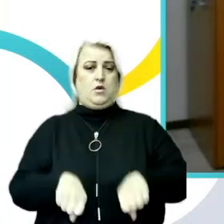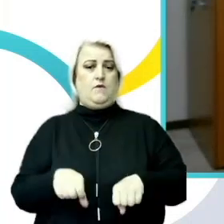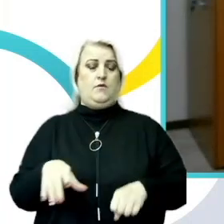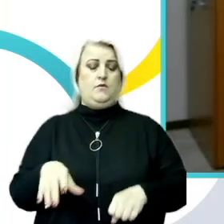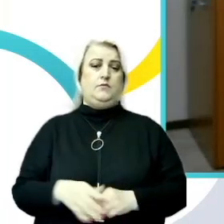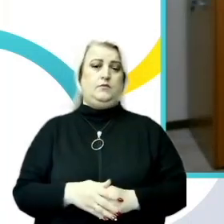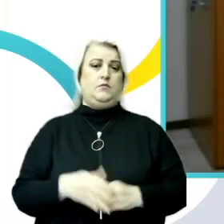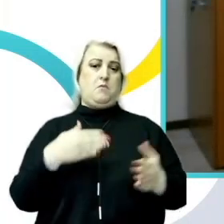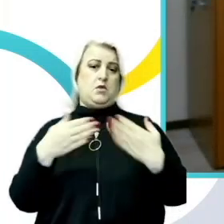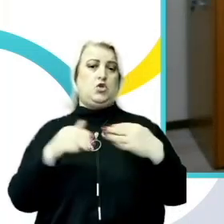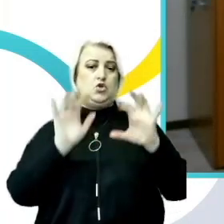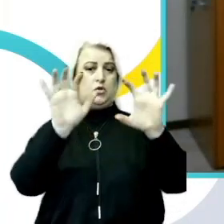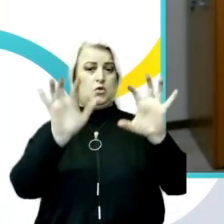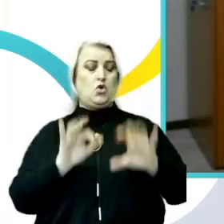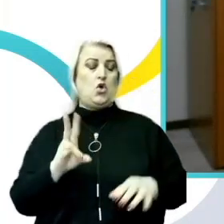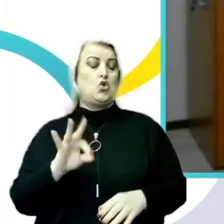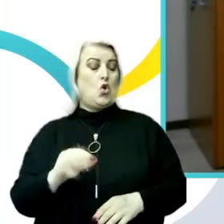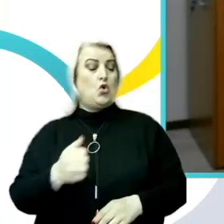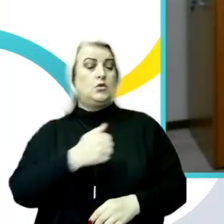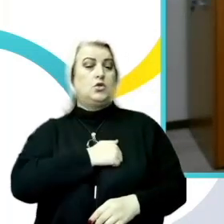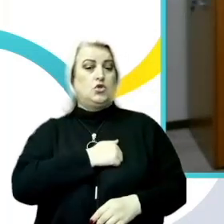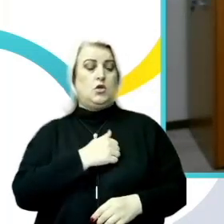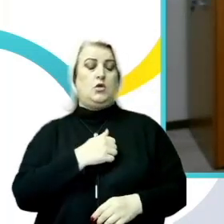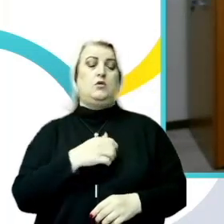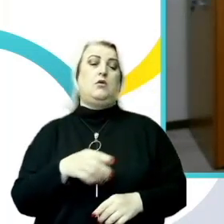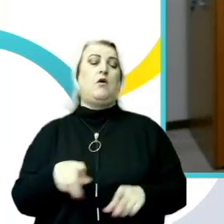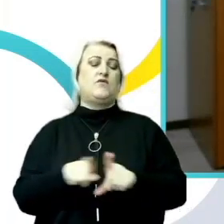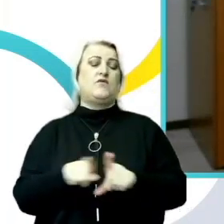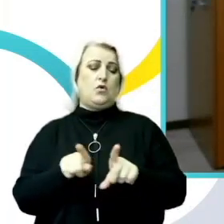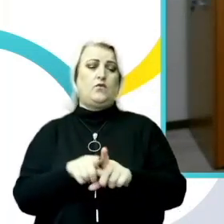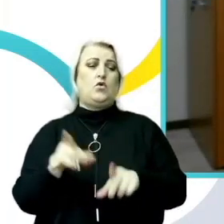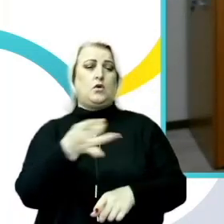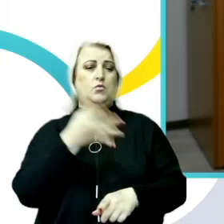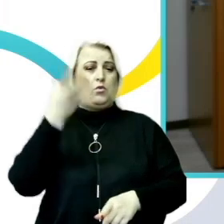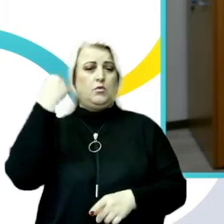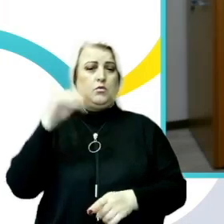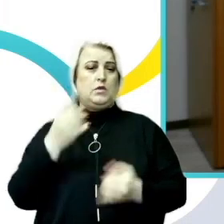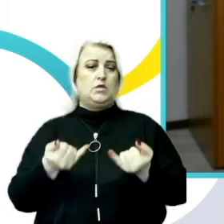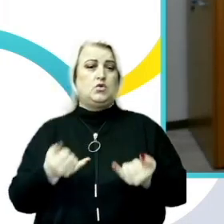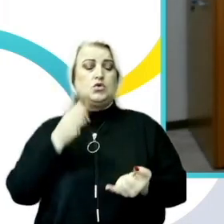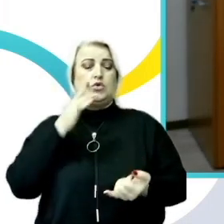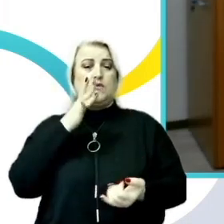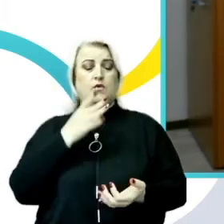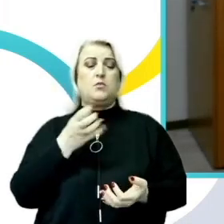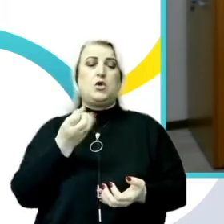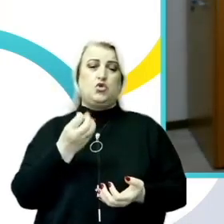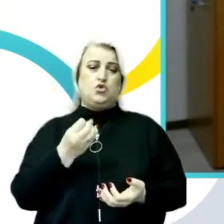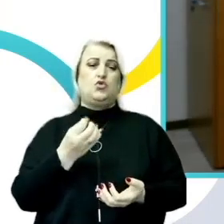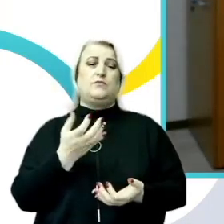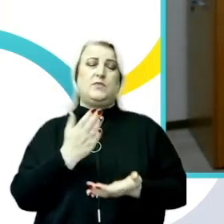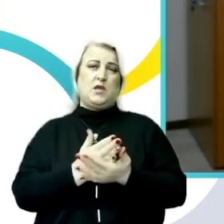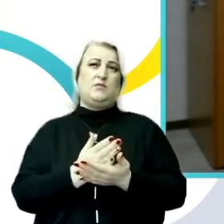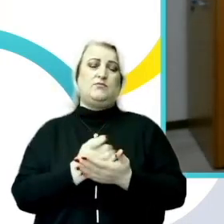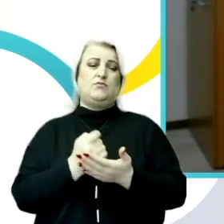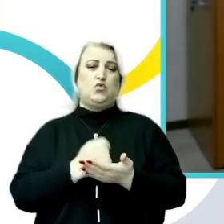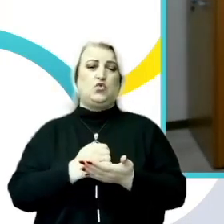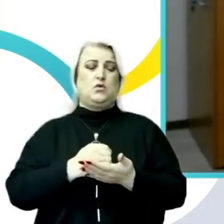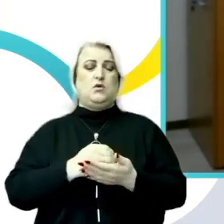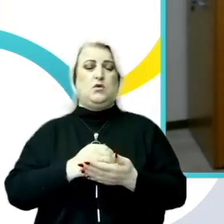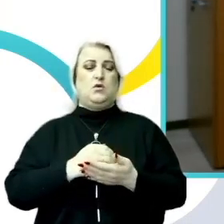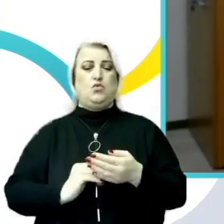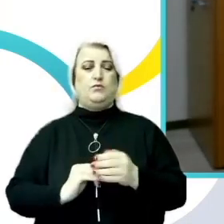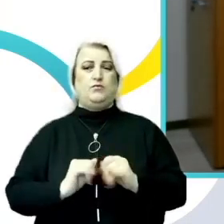în fața legii. Dar, din păcate, cu toate acestea în Republica Moldova, la momentul actual, mai avem o creștere a cazurilor de